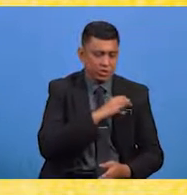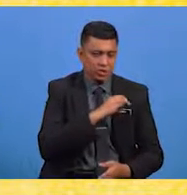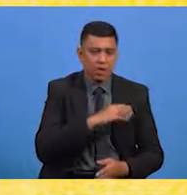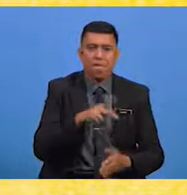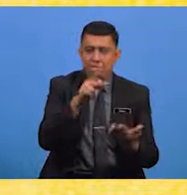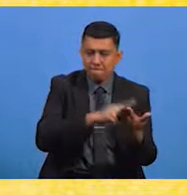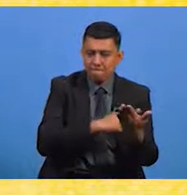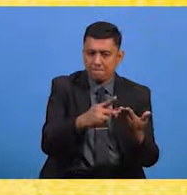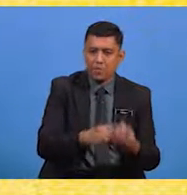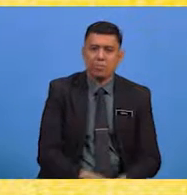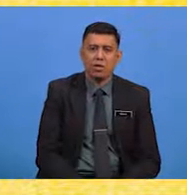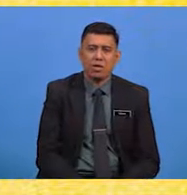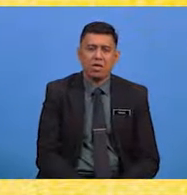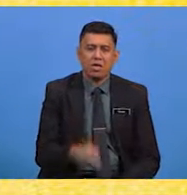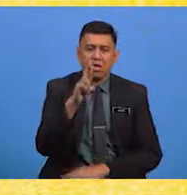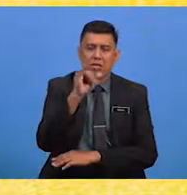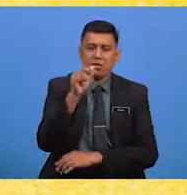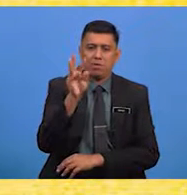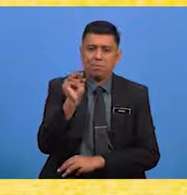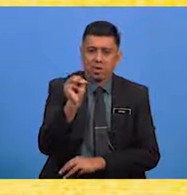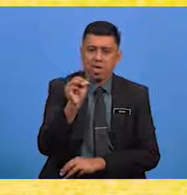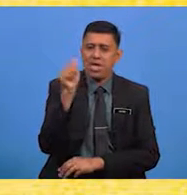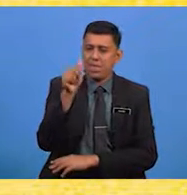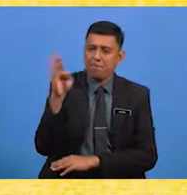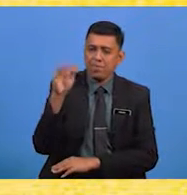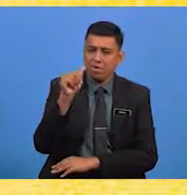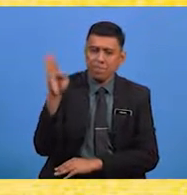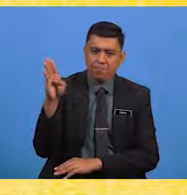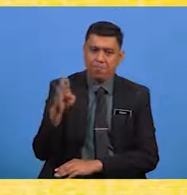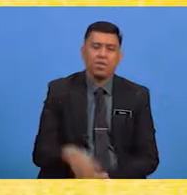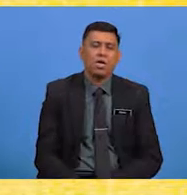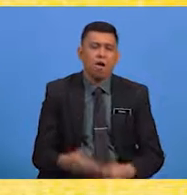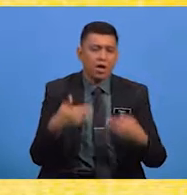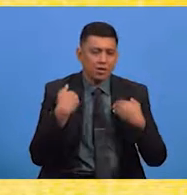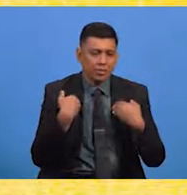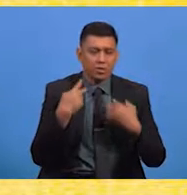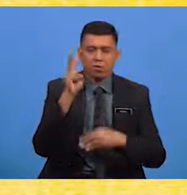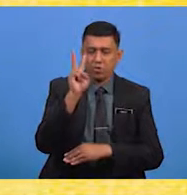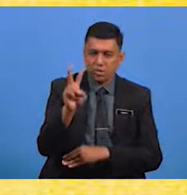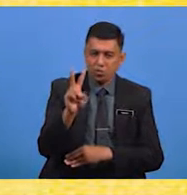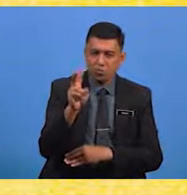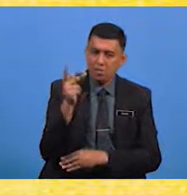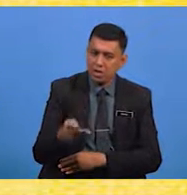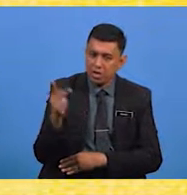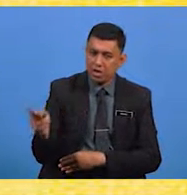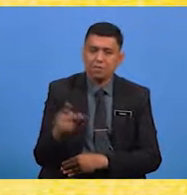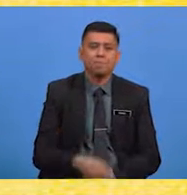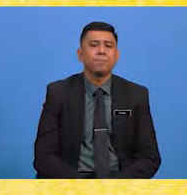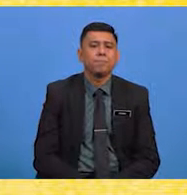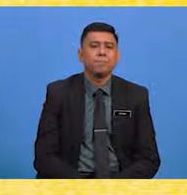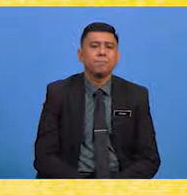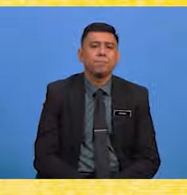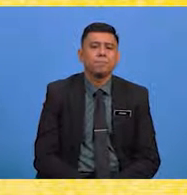ialah berskima rima A, B, A, B Yang terdiri daripada dua komponen Iaitu